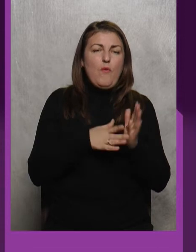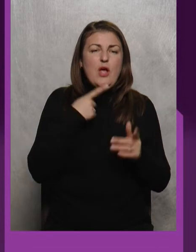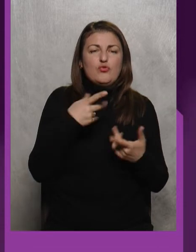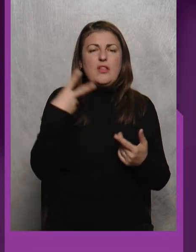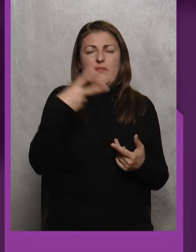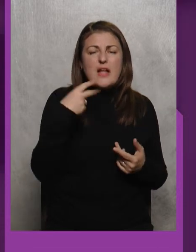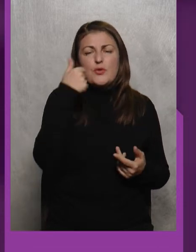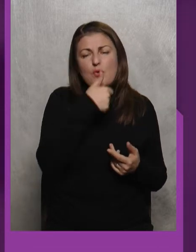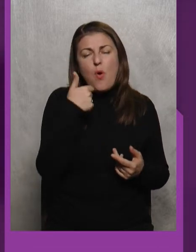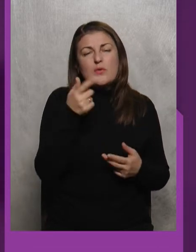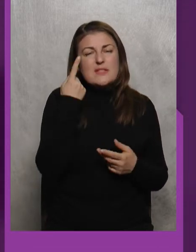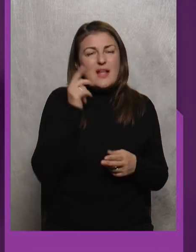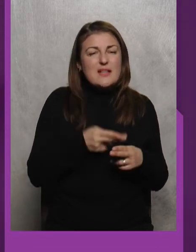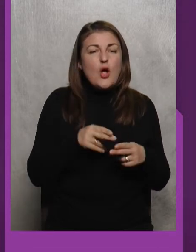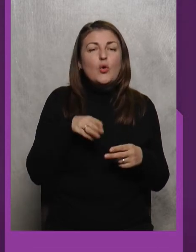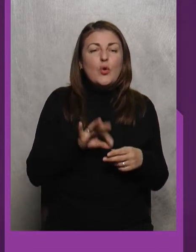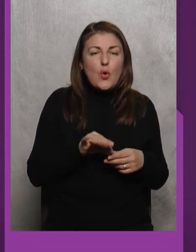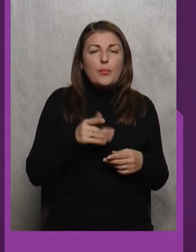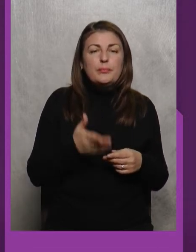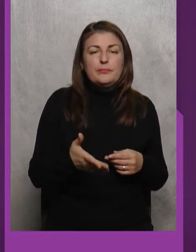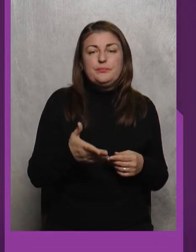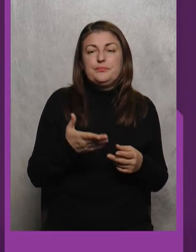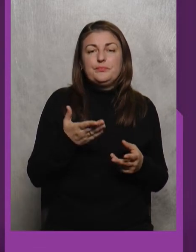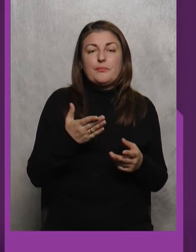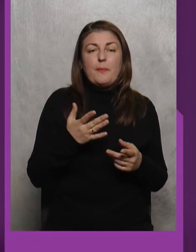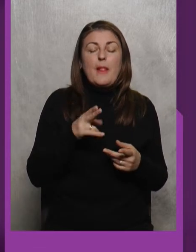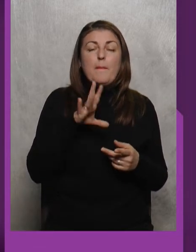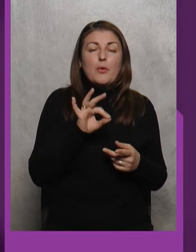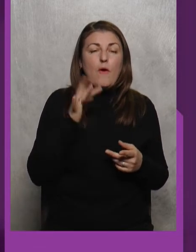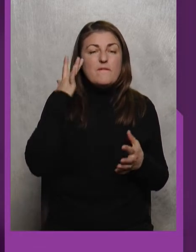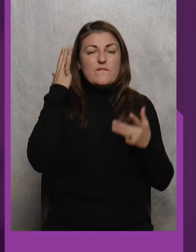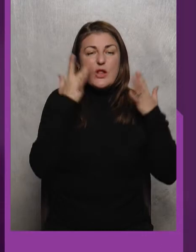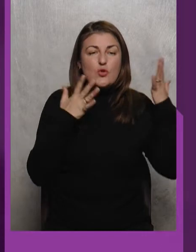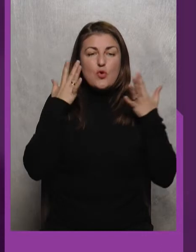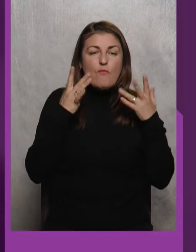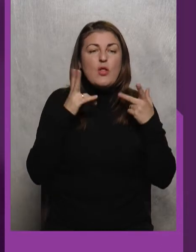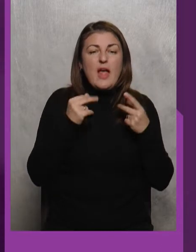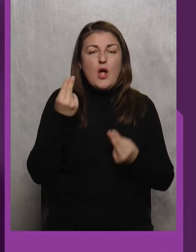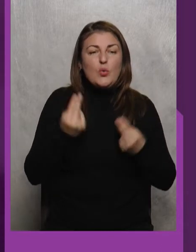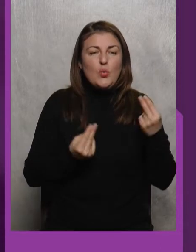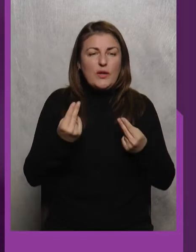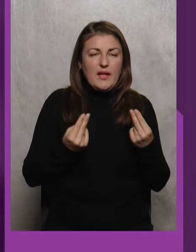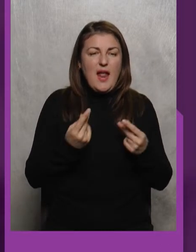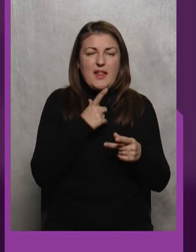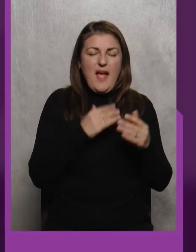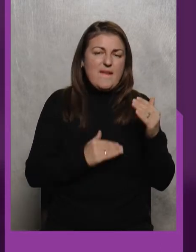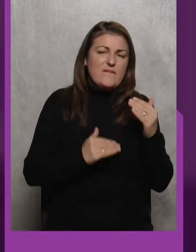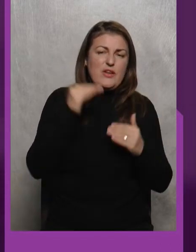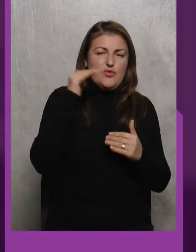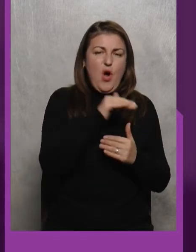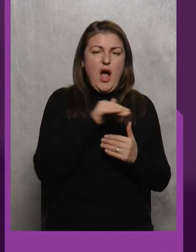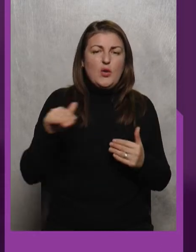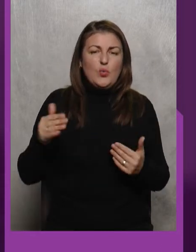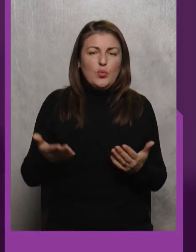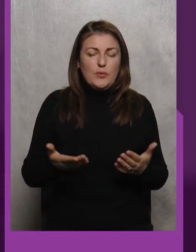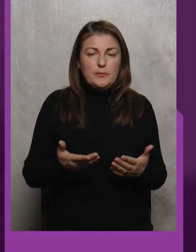20 років, то, ну, от про філософію саме на турнірах найвищого гатунку Я